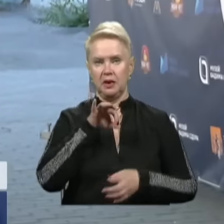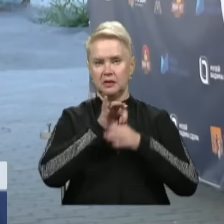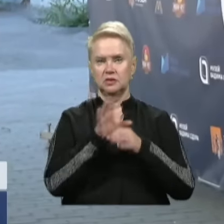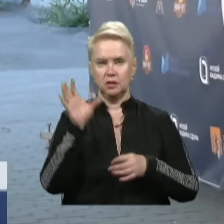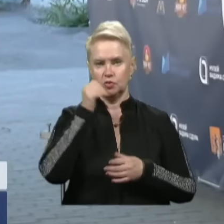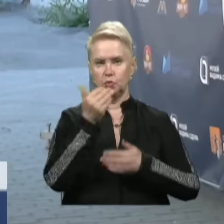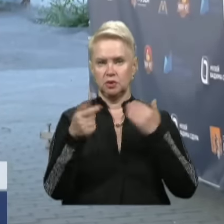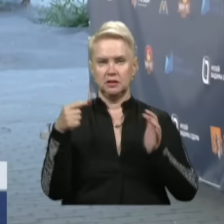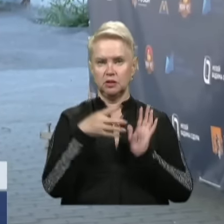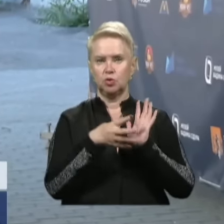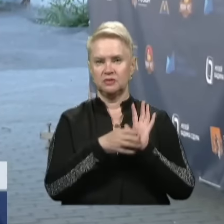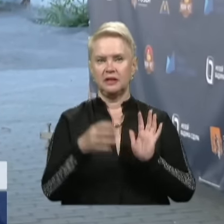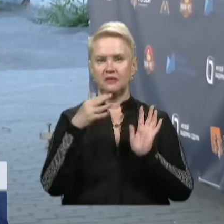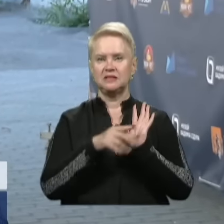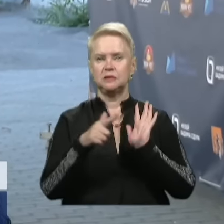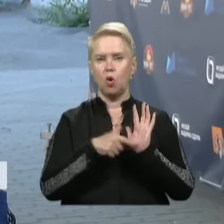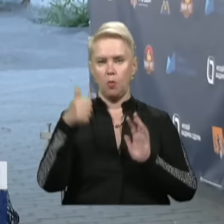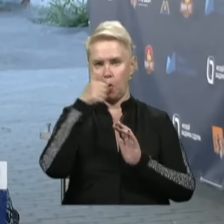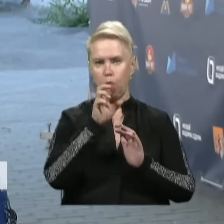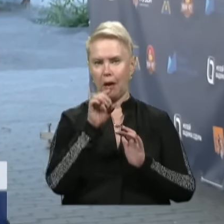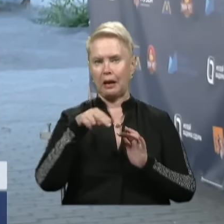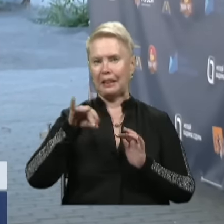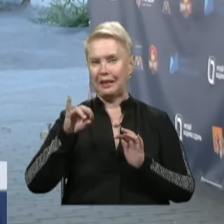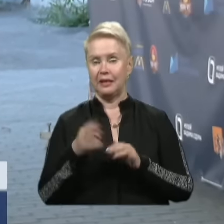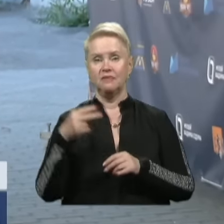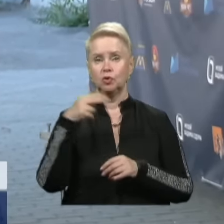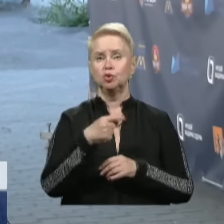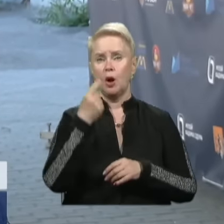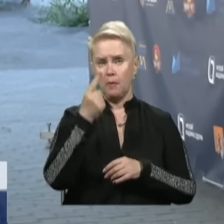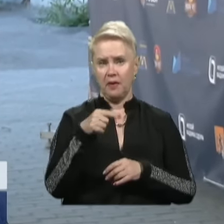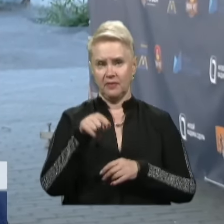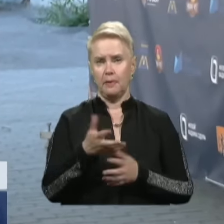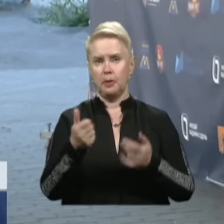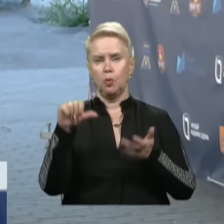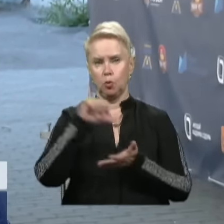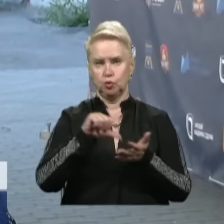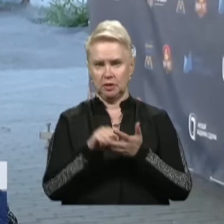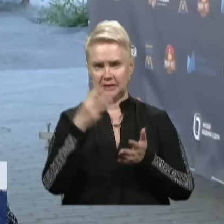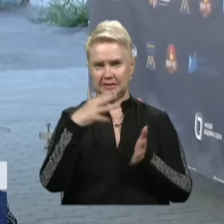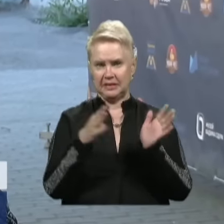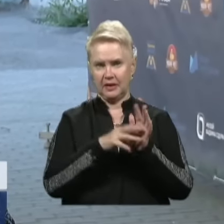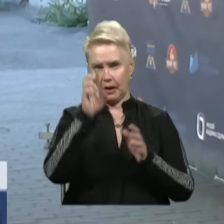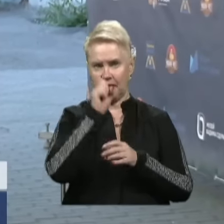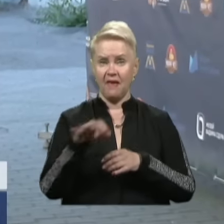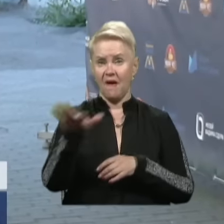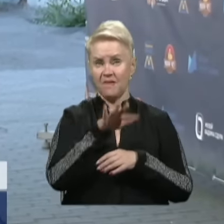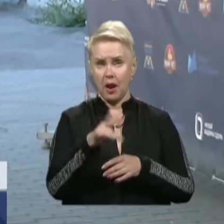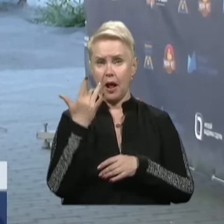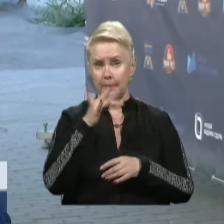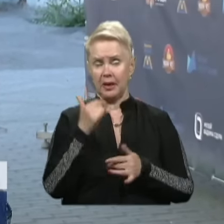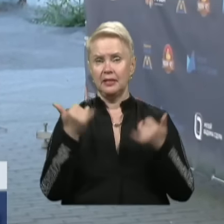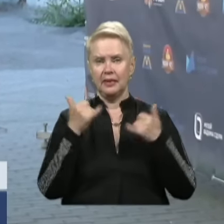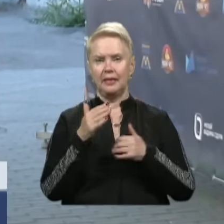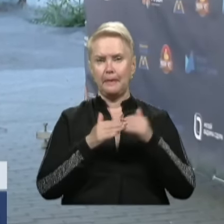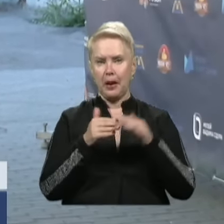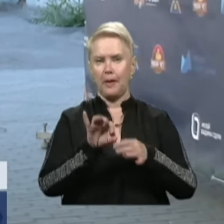в музеї» провели у 1997 році у Берліні вже у 2001. У ній приймали участь 39 країн Європи та Америки. Нині